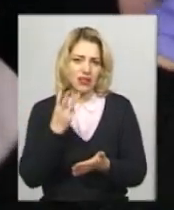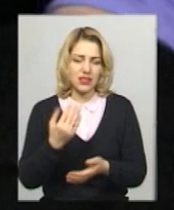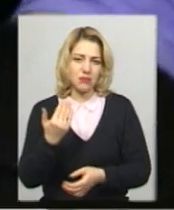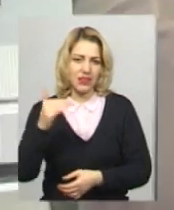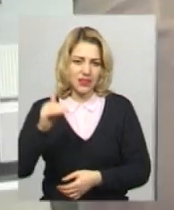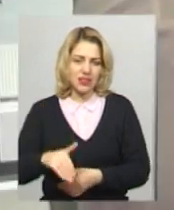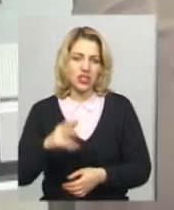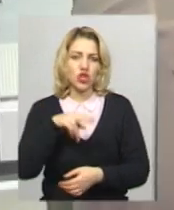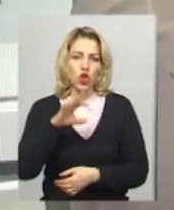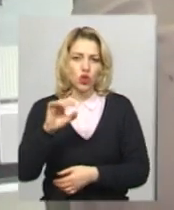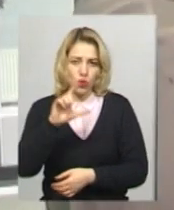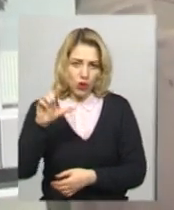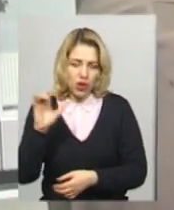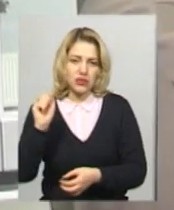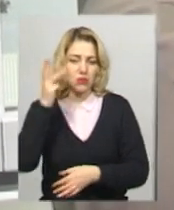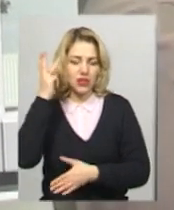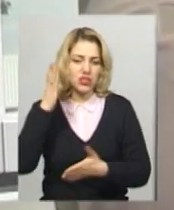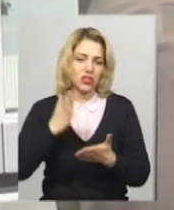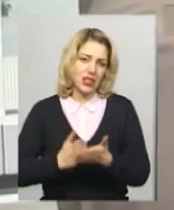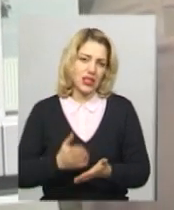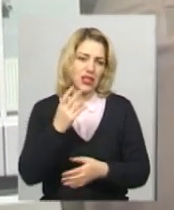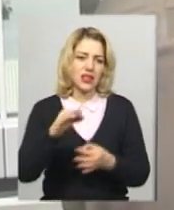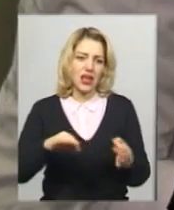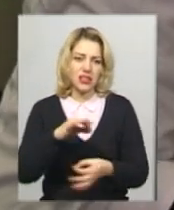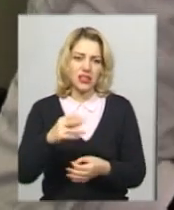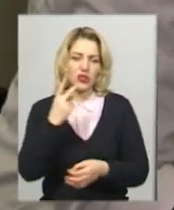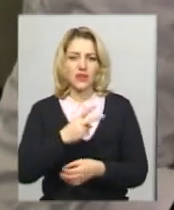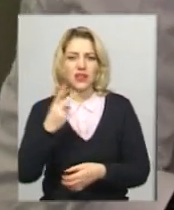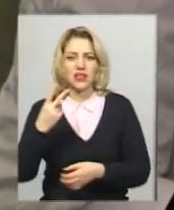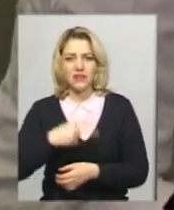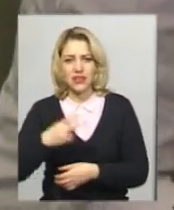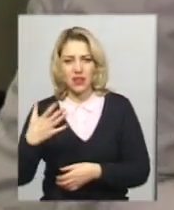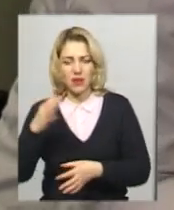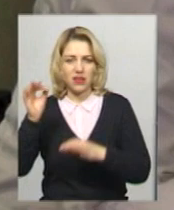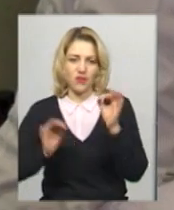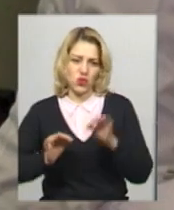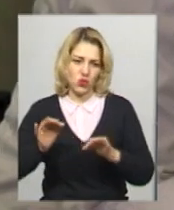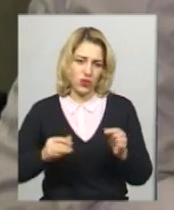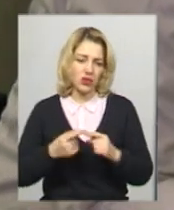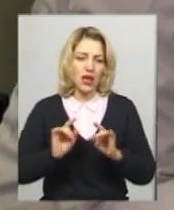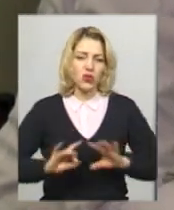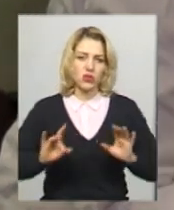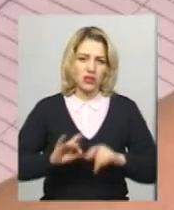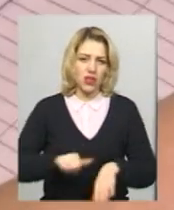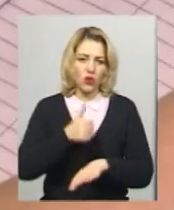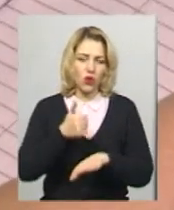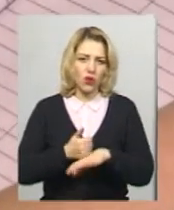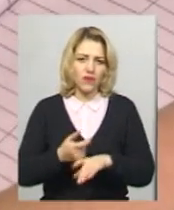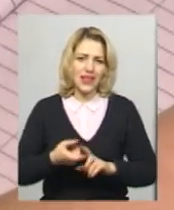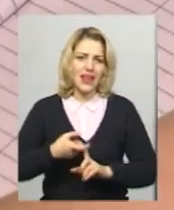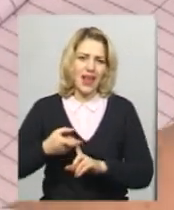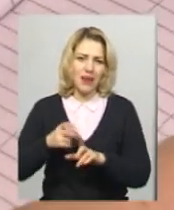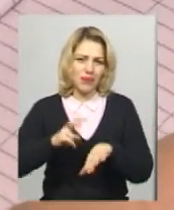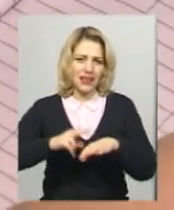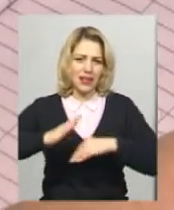тисяч доз. На Хмельниччині надлишок складає 20-25 відсотків, каже головний епідеміолог Департаменту охорони здоров'я Хмельницької